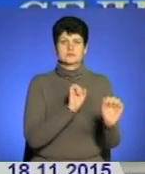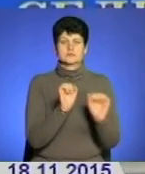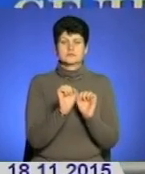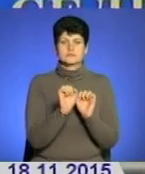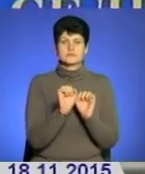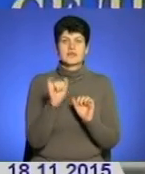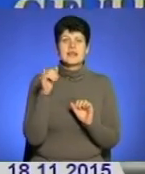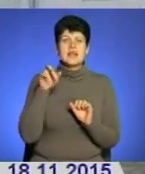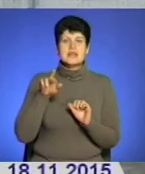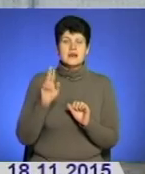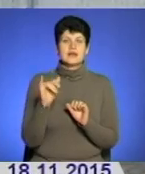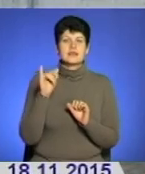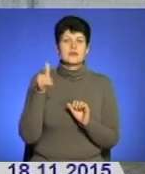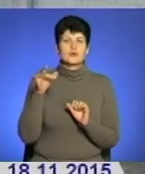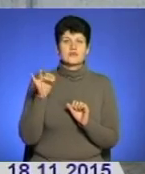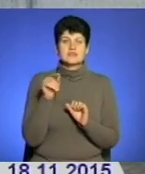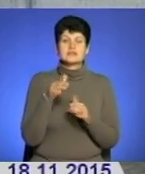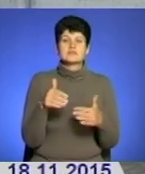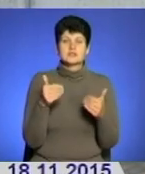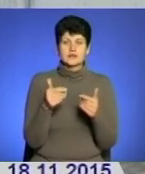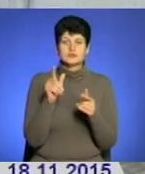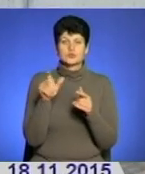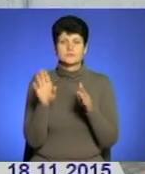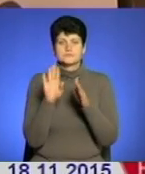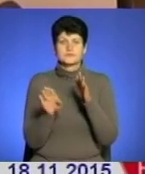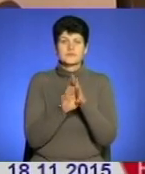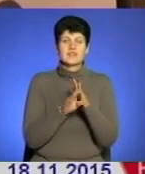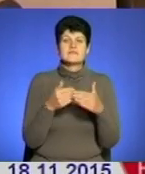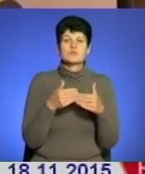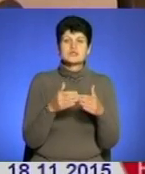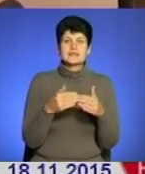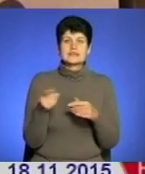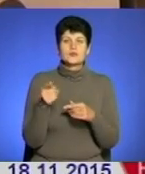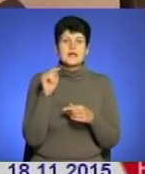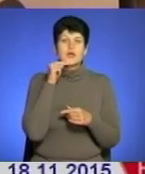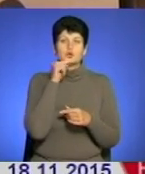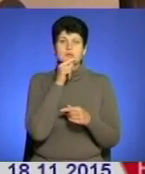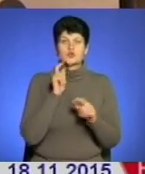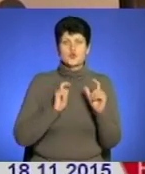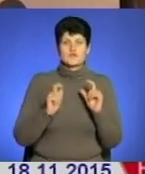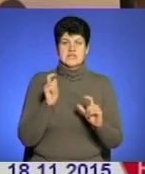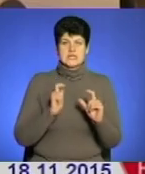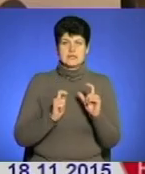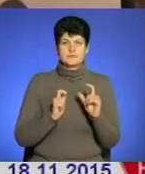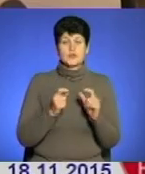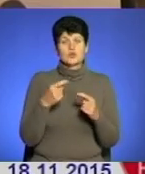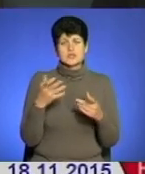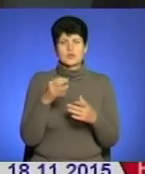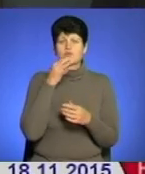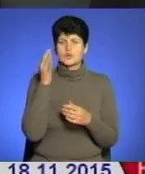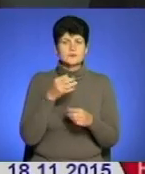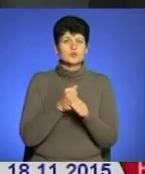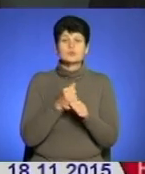Ілля Ігорович, так звертаються до нього підлеглі, випускник Тернопільського економічного університету. Хоча досвіду